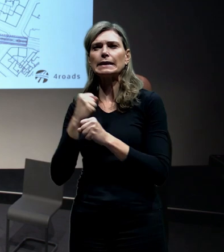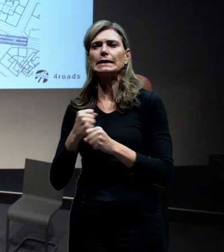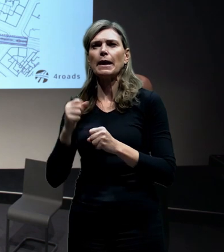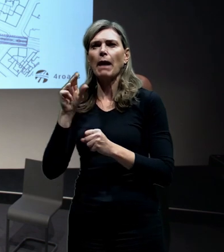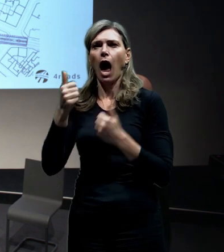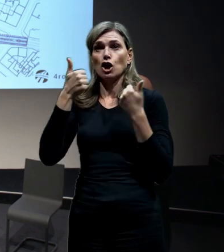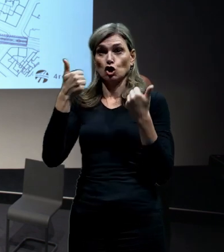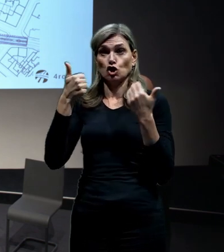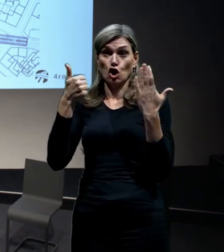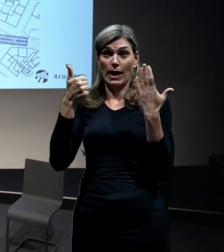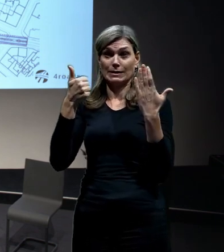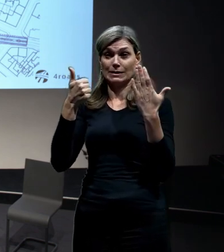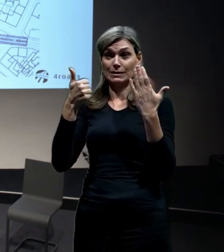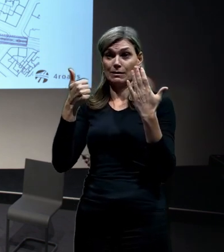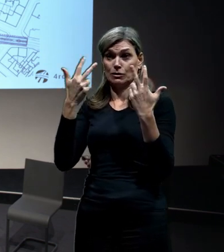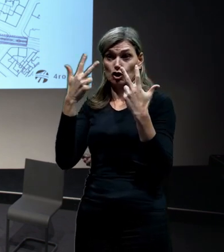pruhů na jednom místě.